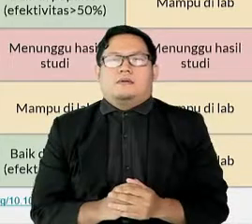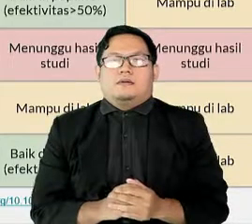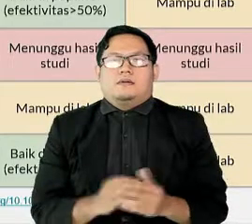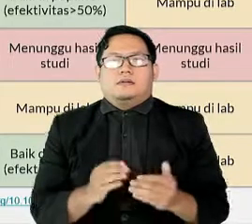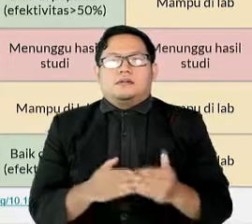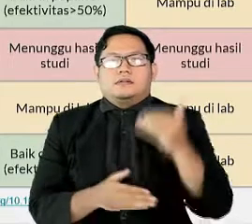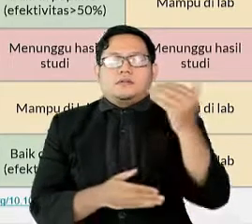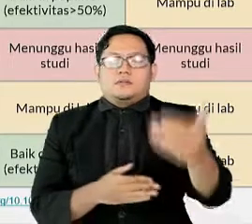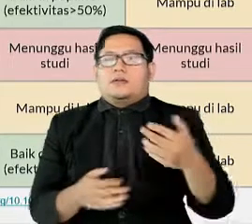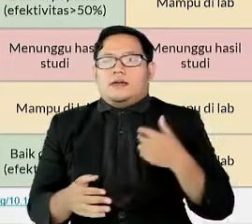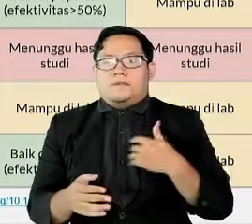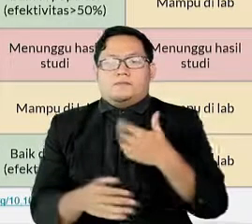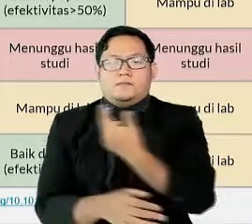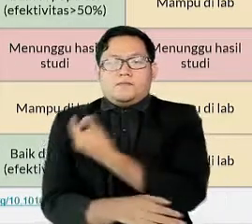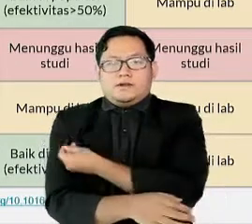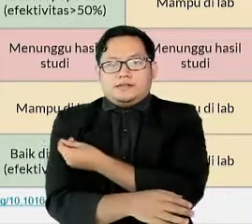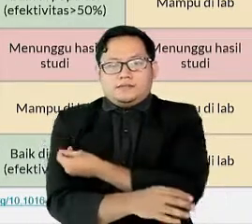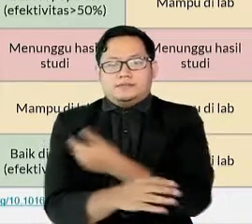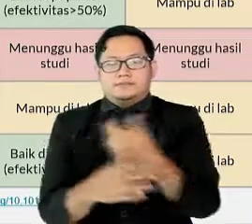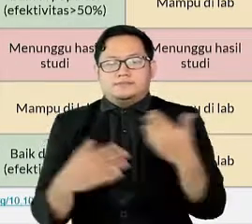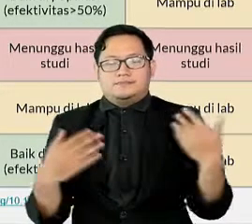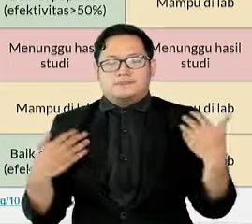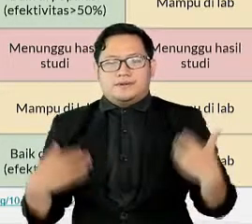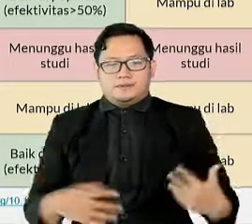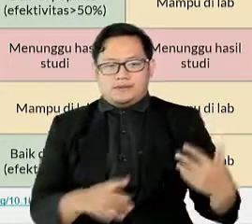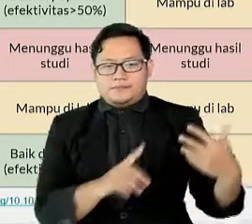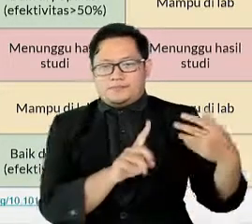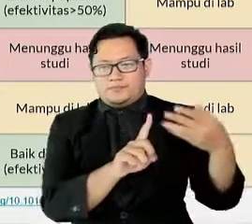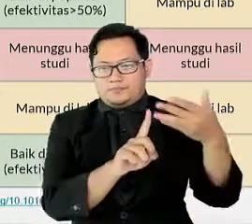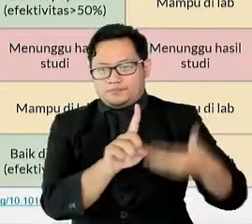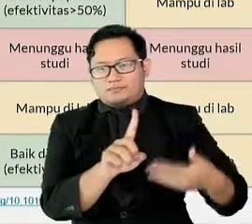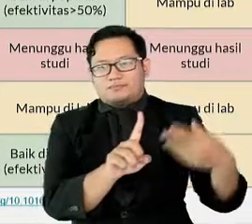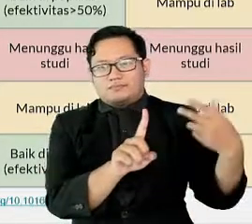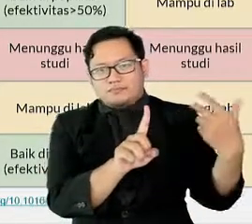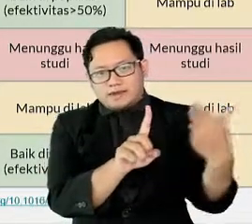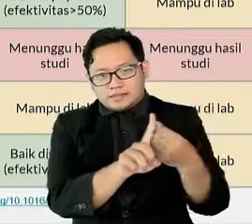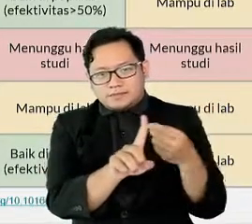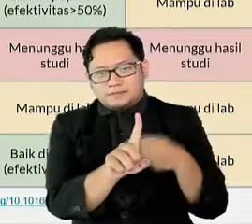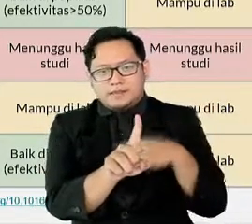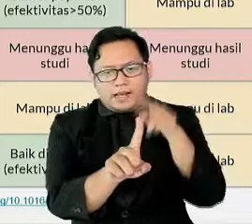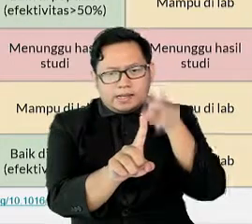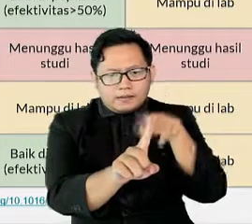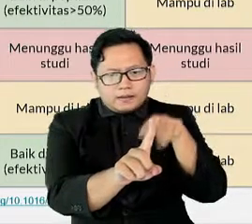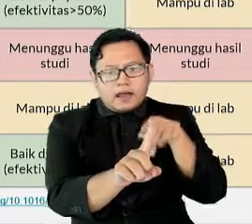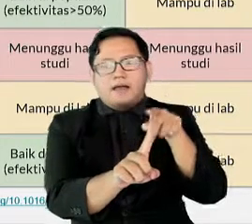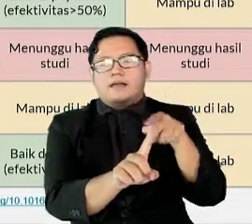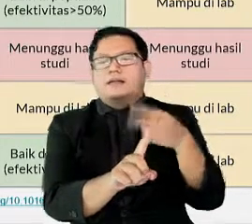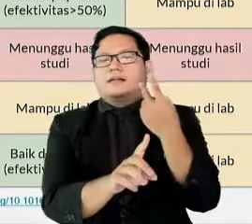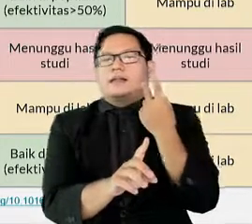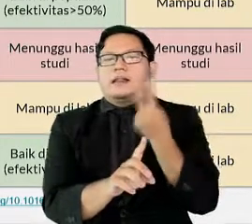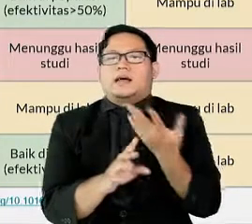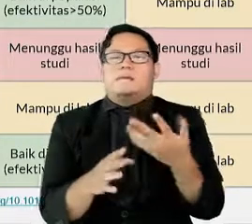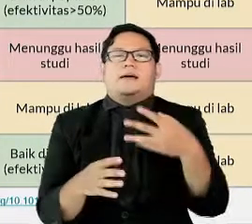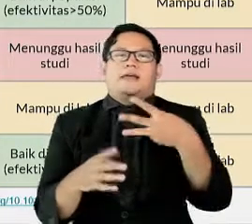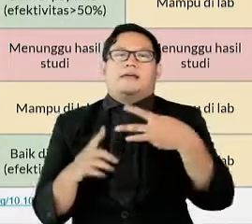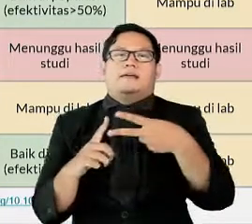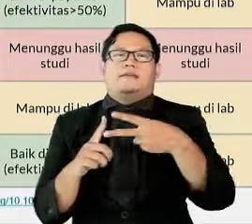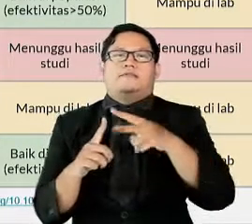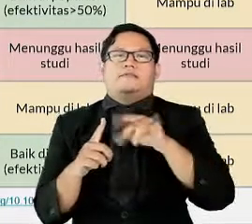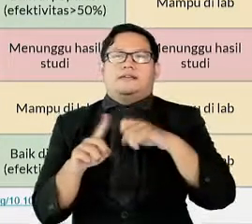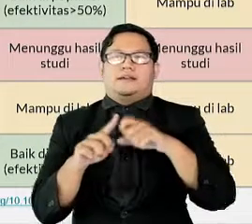hasil pemantauan vaksin di tubuh manusia ini menghasilkan angka efikasi dan efektivitas.